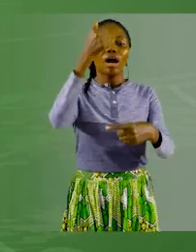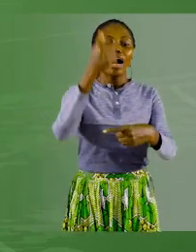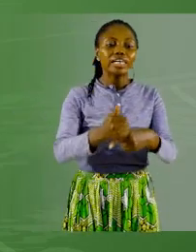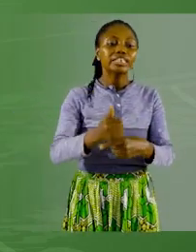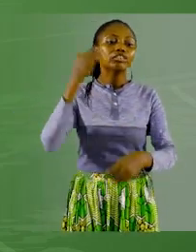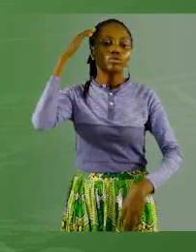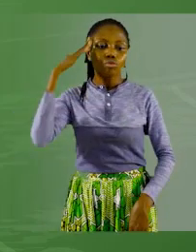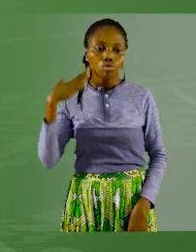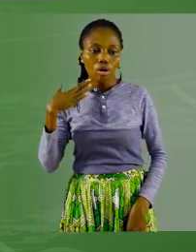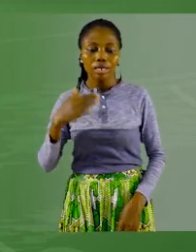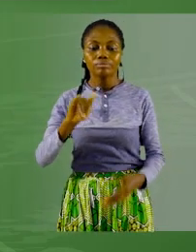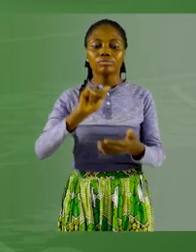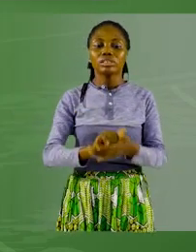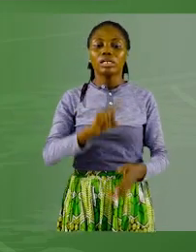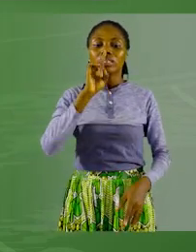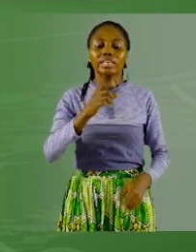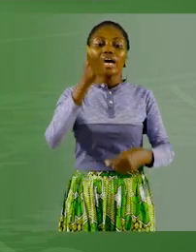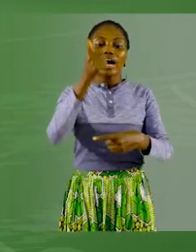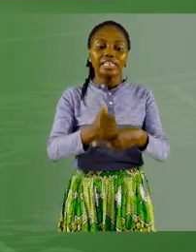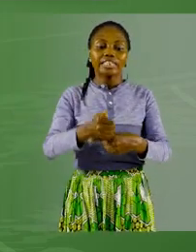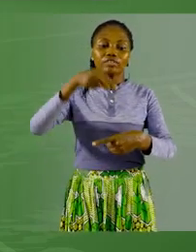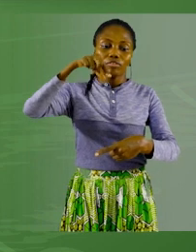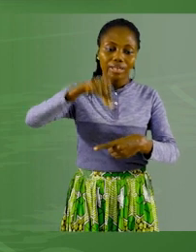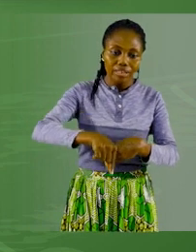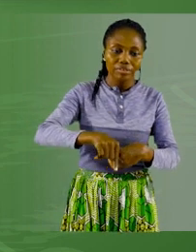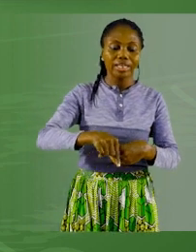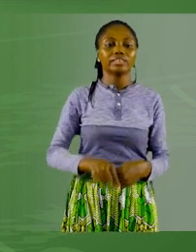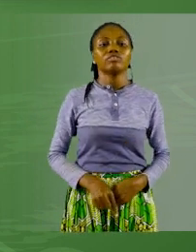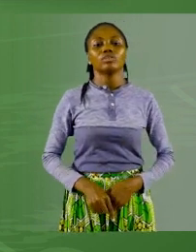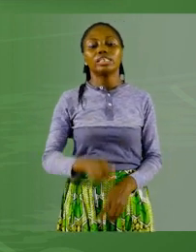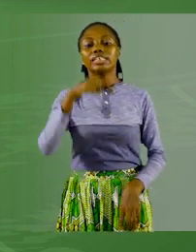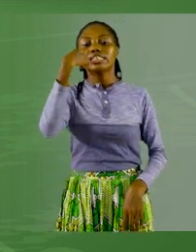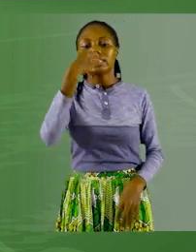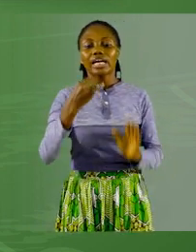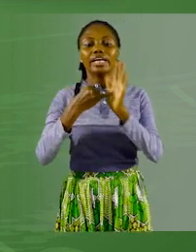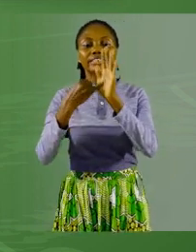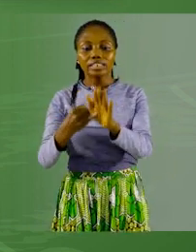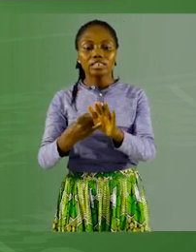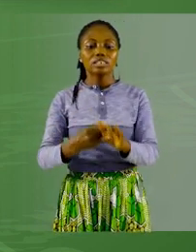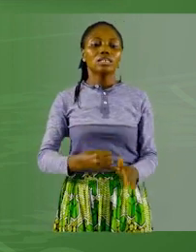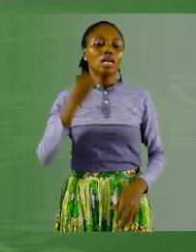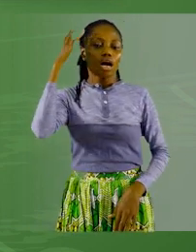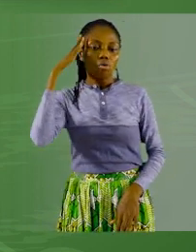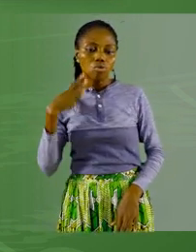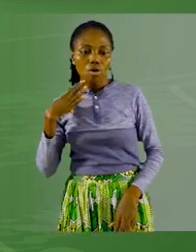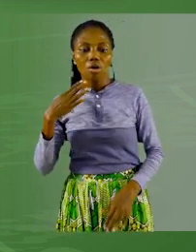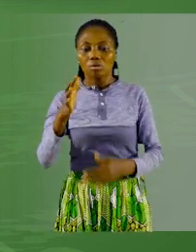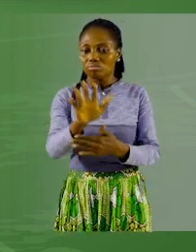Un adjectif de couleur, c'est un adjectif qualificatif qui indique la couleur de quelque chose.